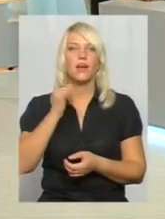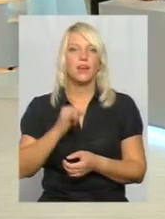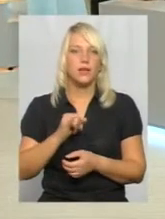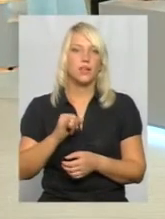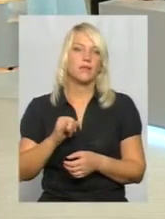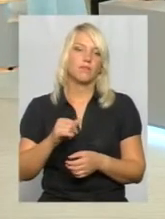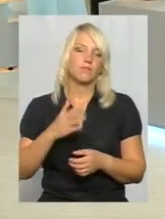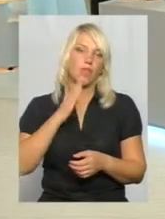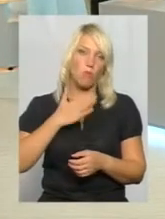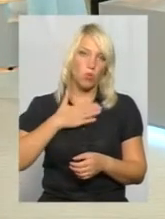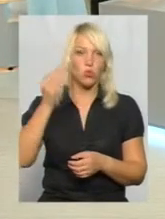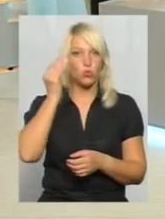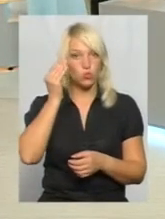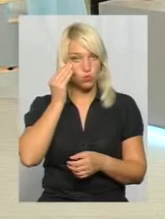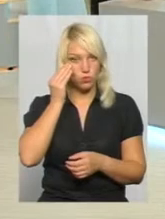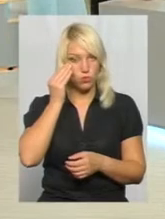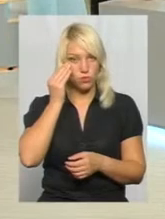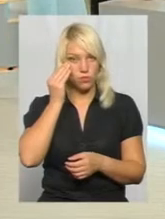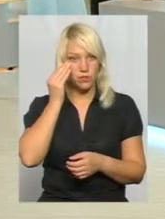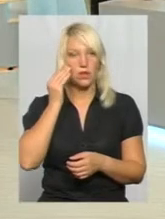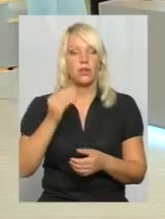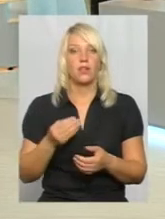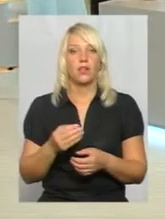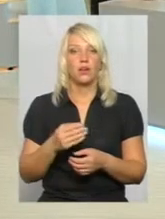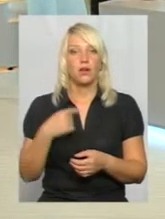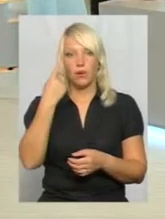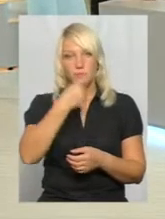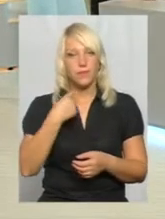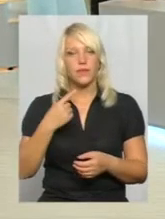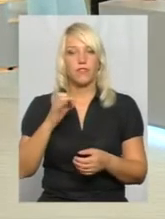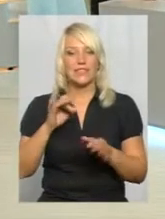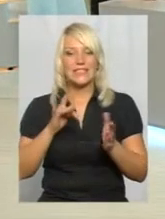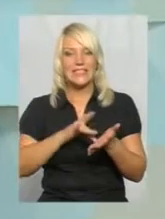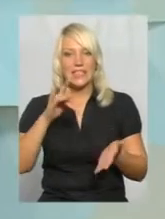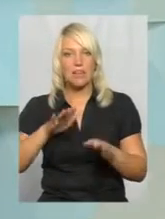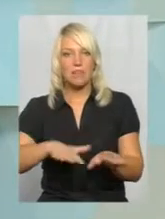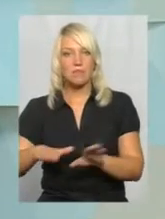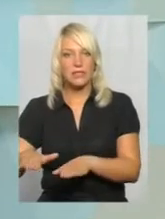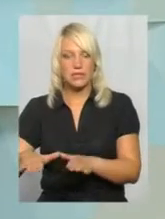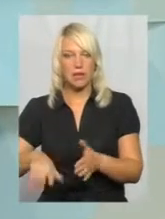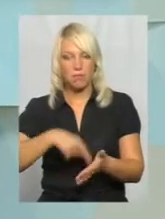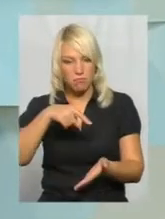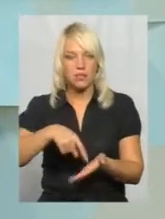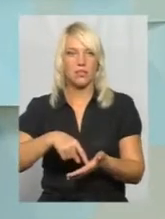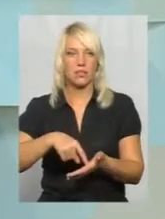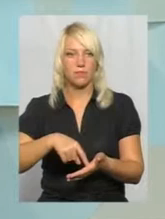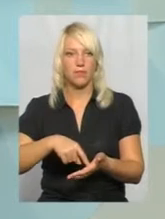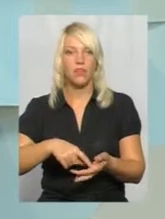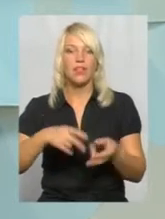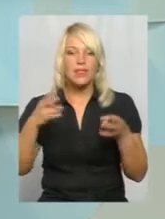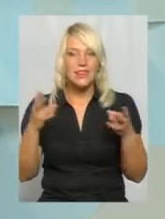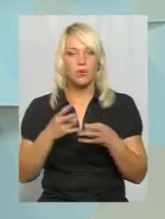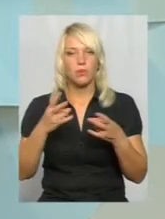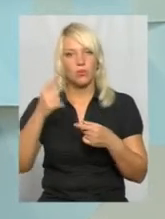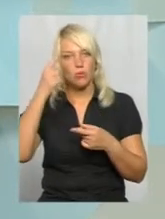на мою думку, в центральних місцях міста необхідно